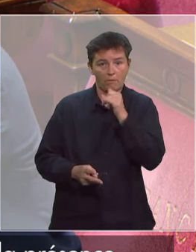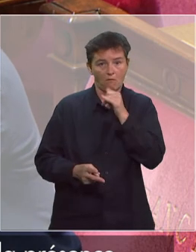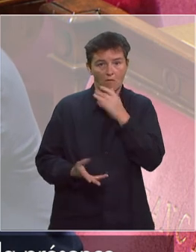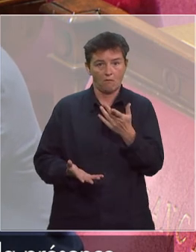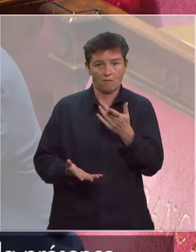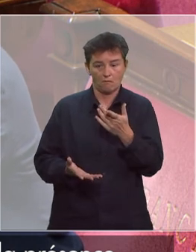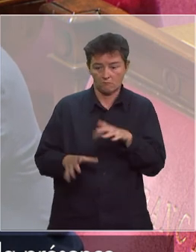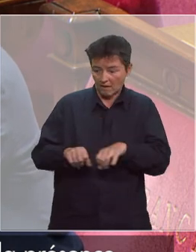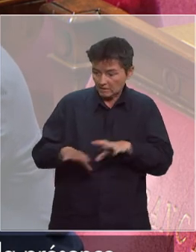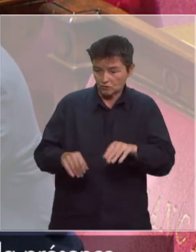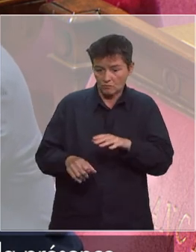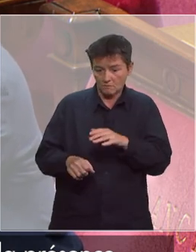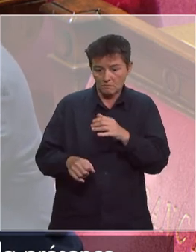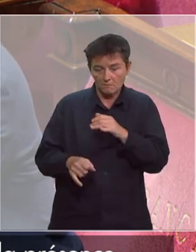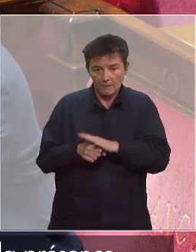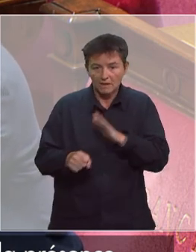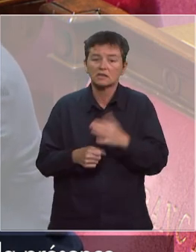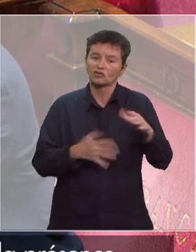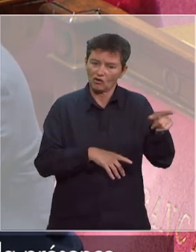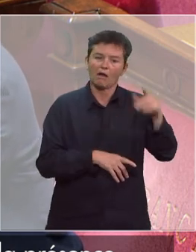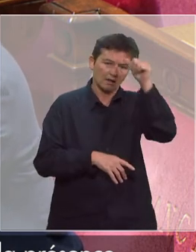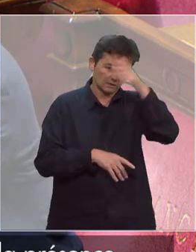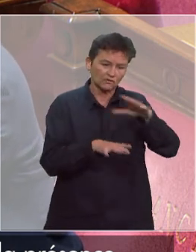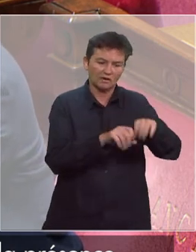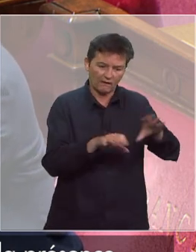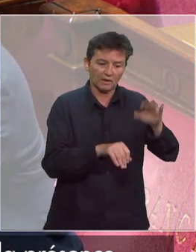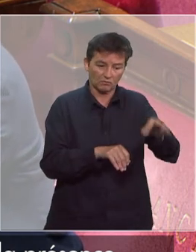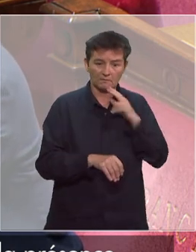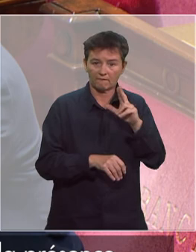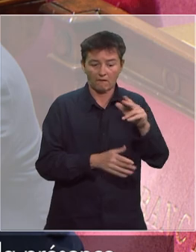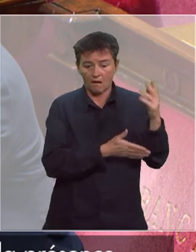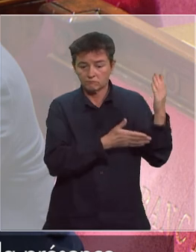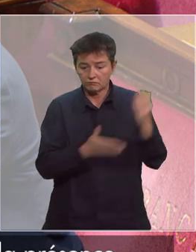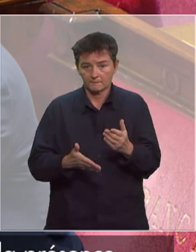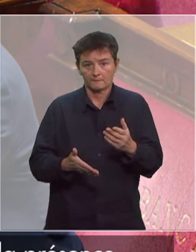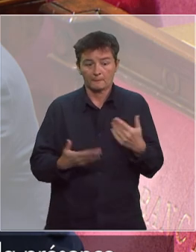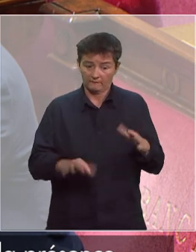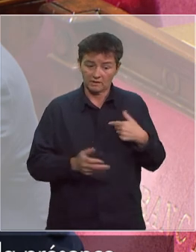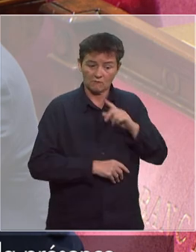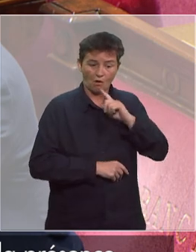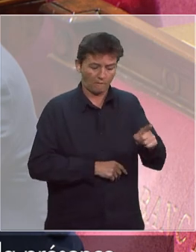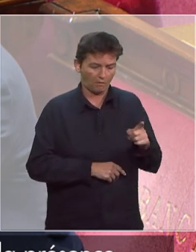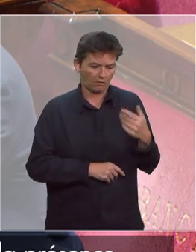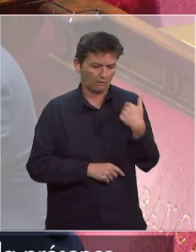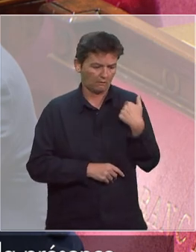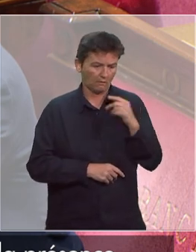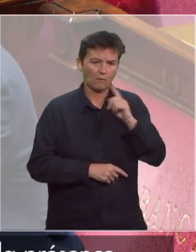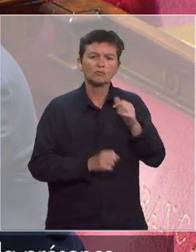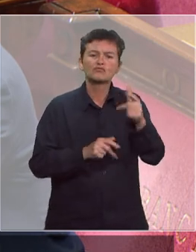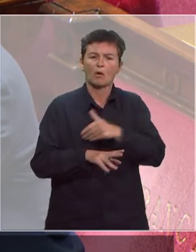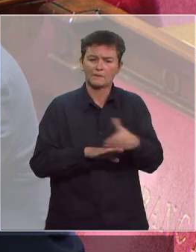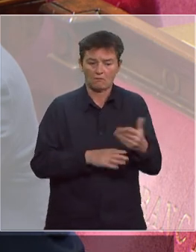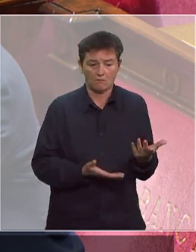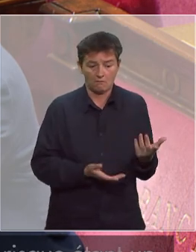d'industrialisation suffisante. Il des tests américains qui sont en train d'être fabriqués, ils arriveront sur notre territoire national, nous les avons commandés en millions d'exemplaires